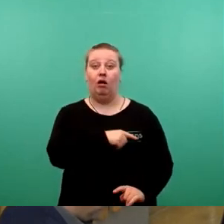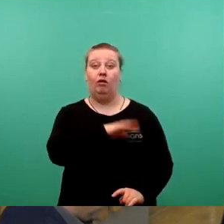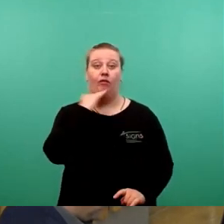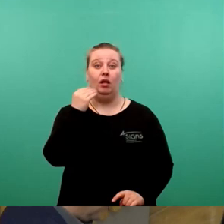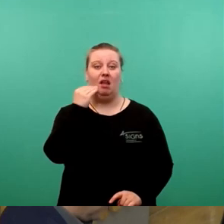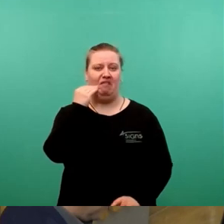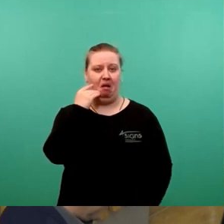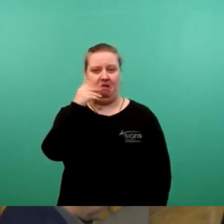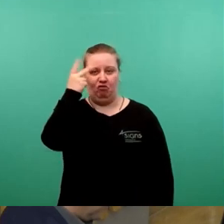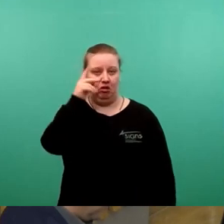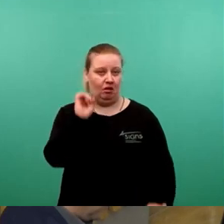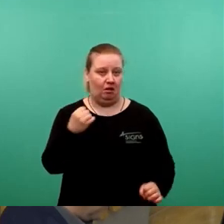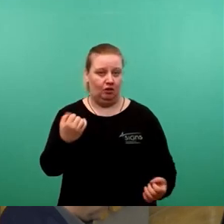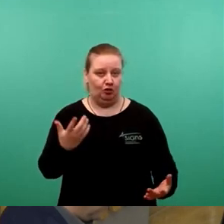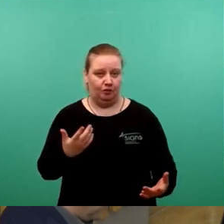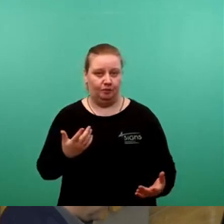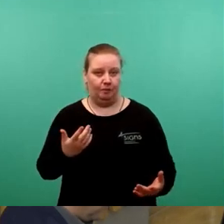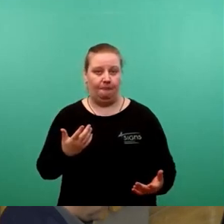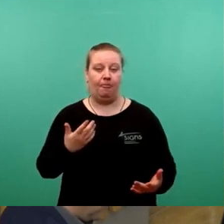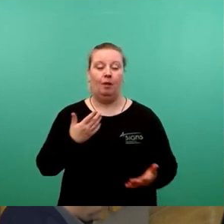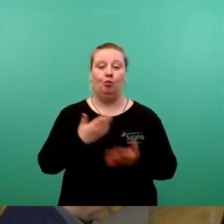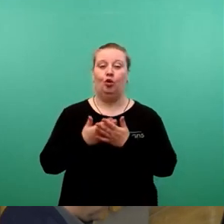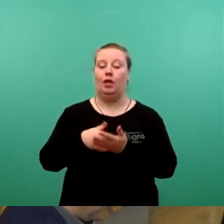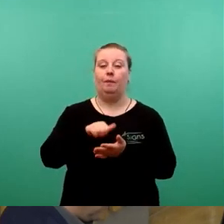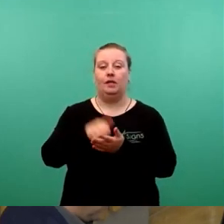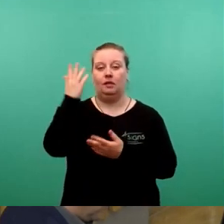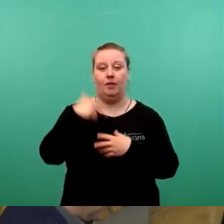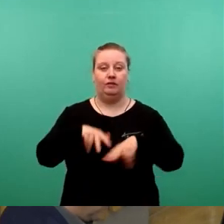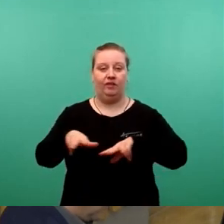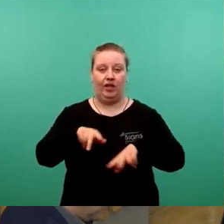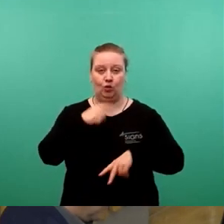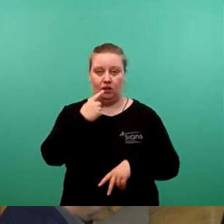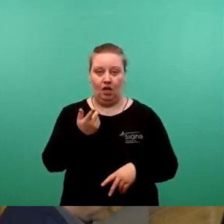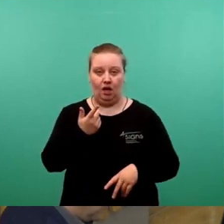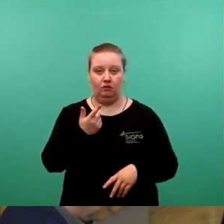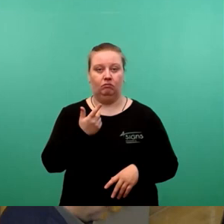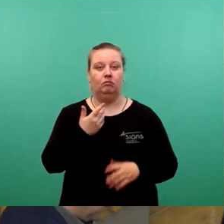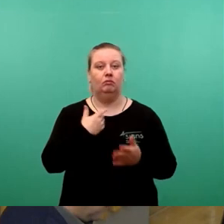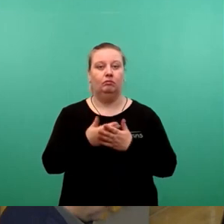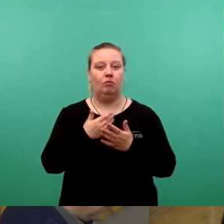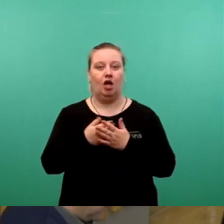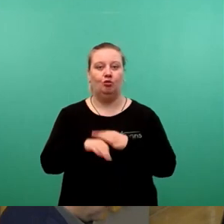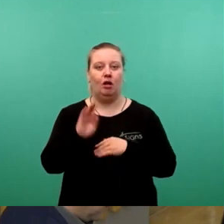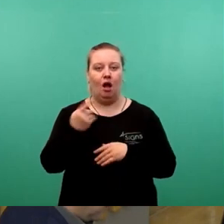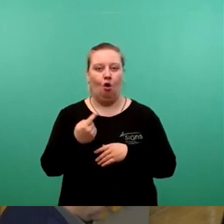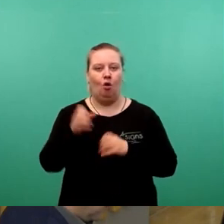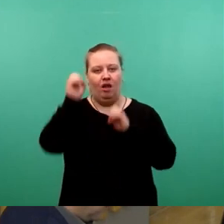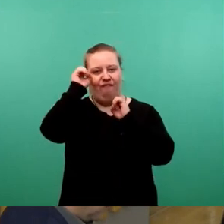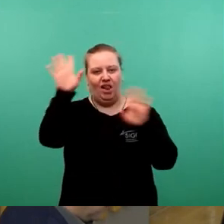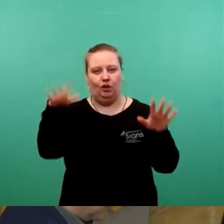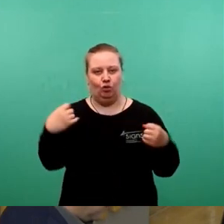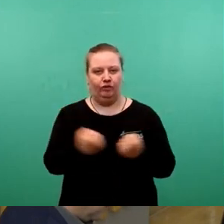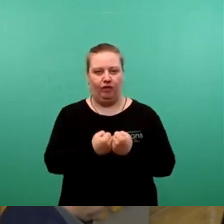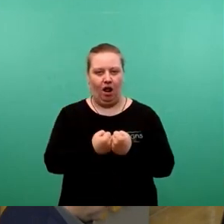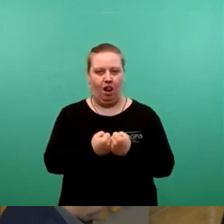Unverständnis stößt. Gegenüber der Presse hatte die Verwaltung erklärt, dass unter anderem die hohe Anzahl an Wildunfällen auf